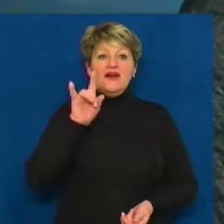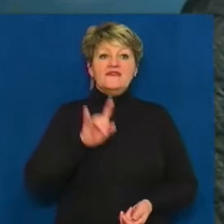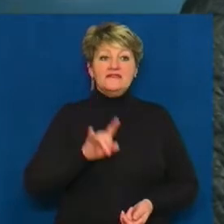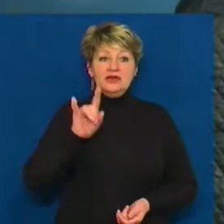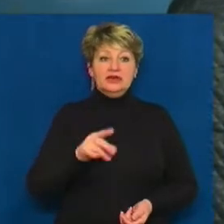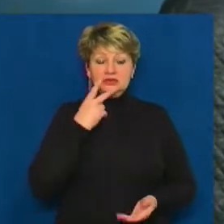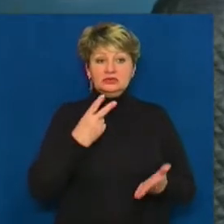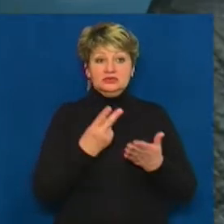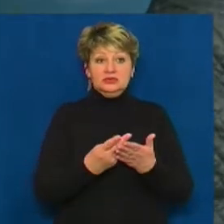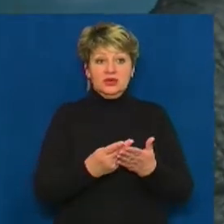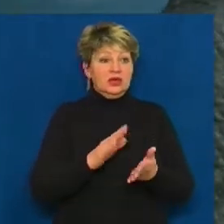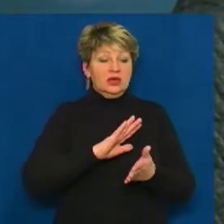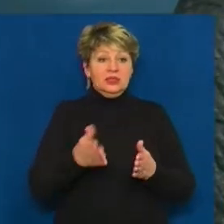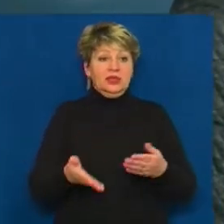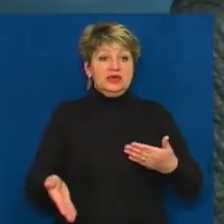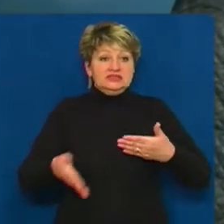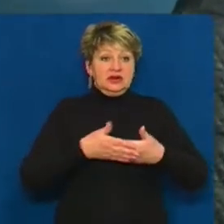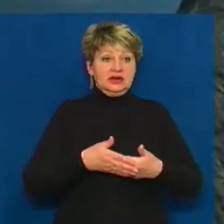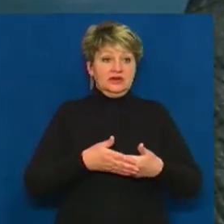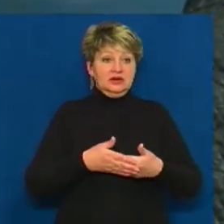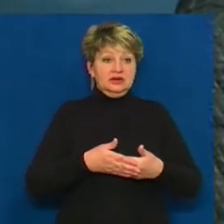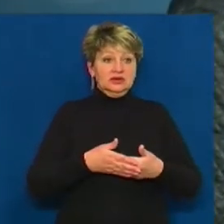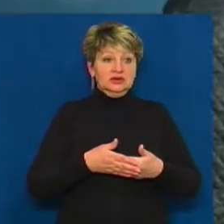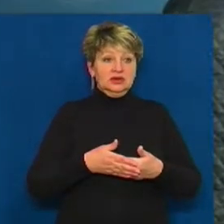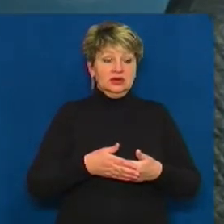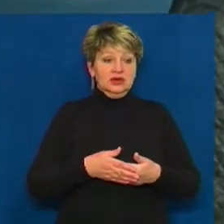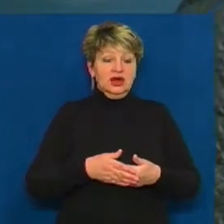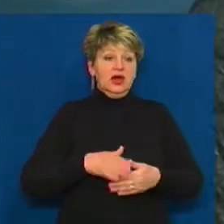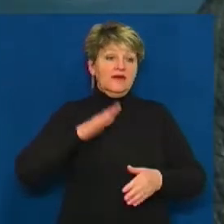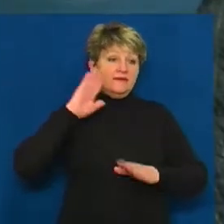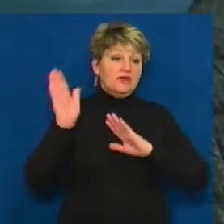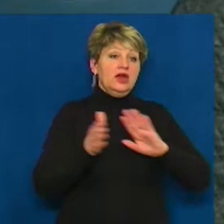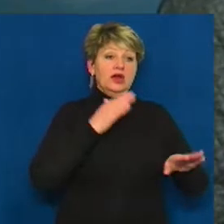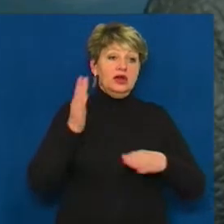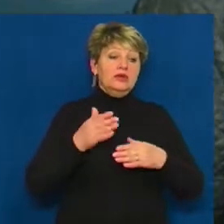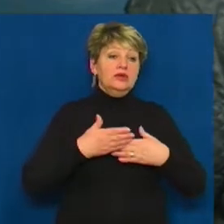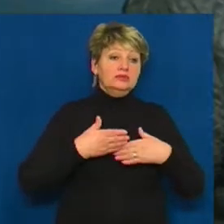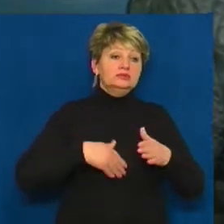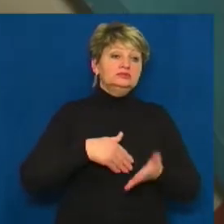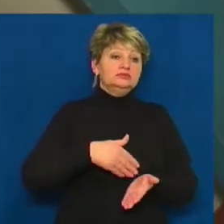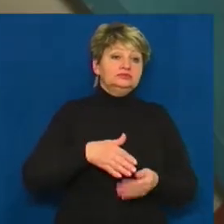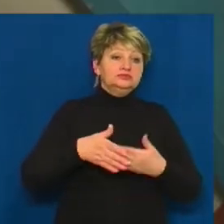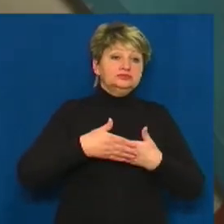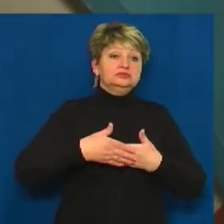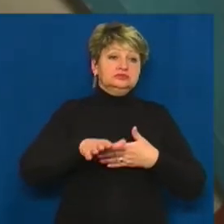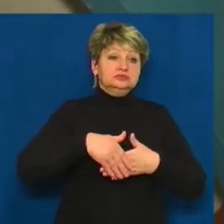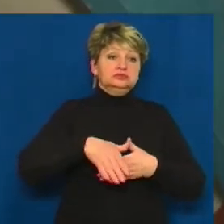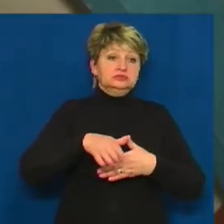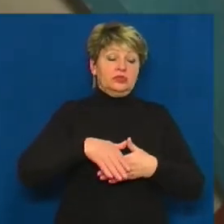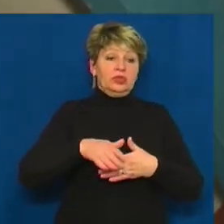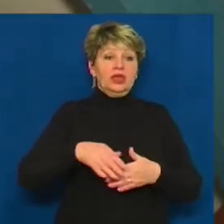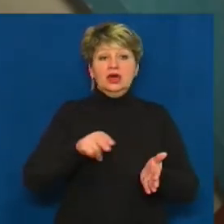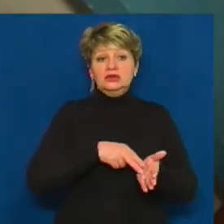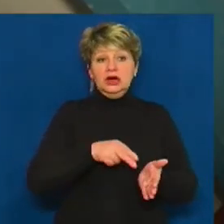зиму у нас не закриваються. Як вітер дує, воно все время хлопає. Черкащанка Галина